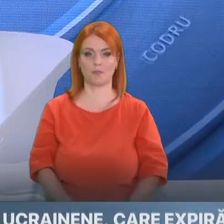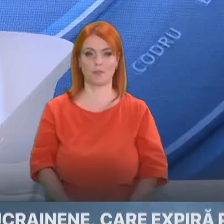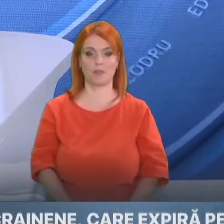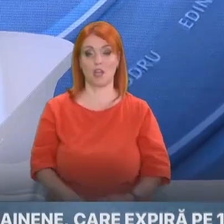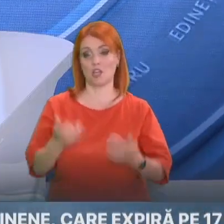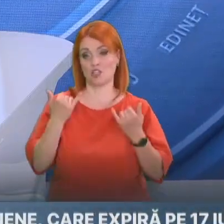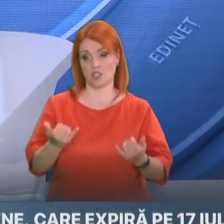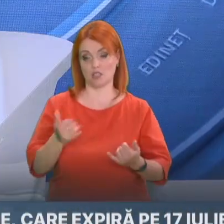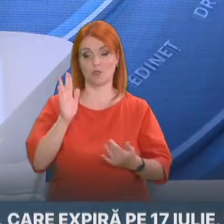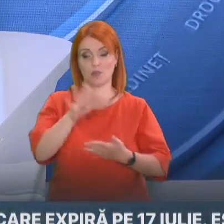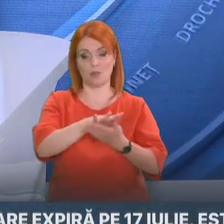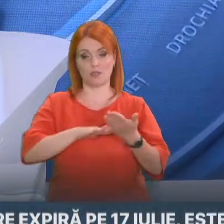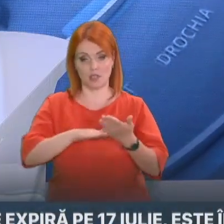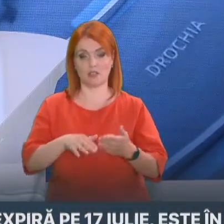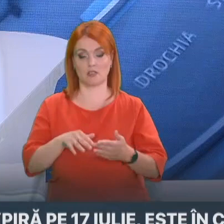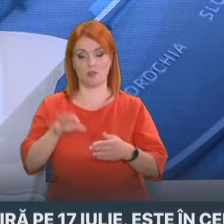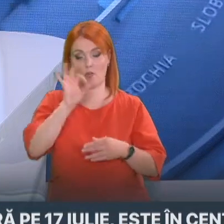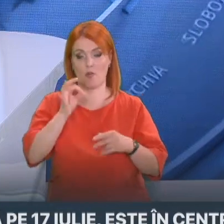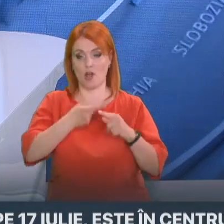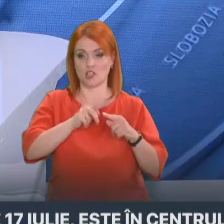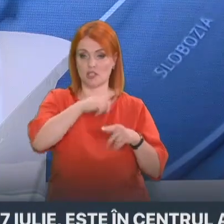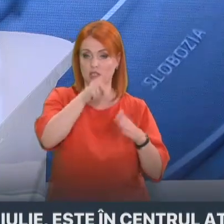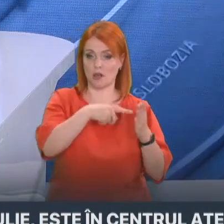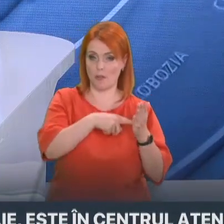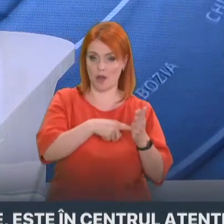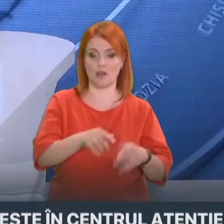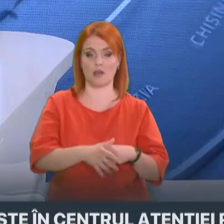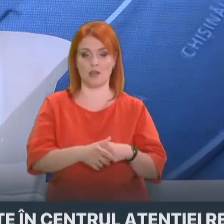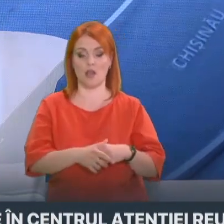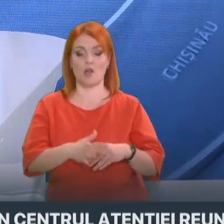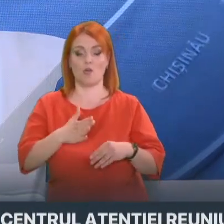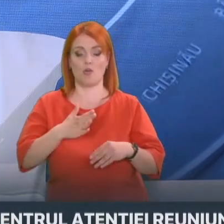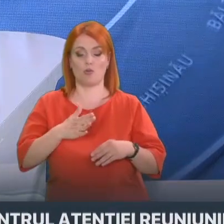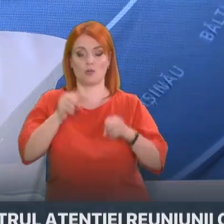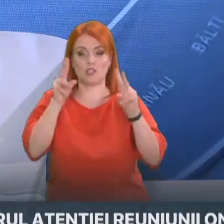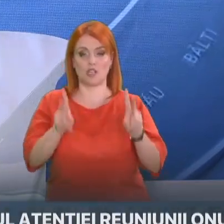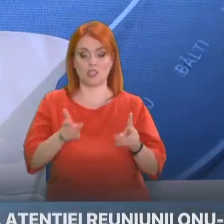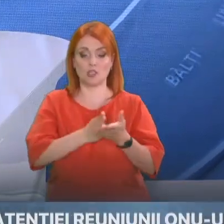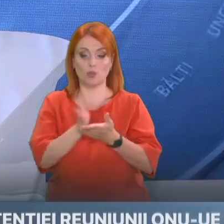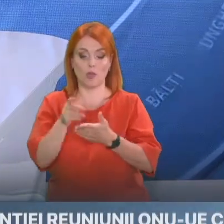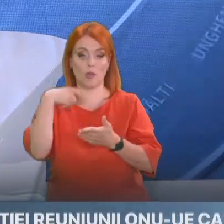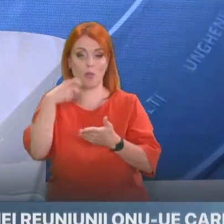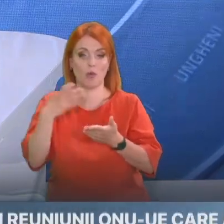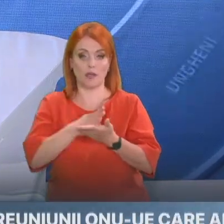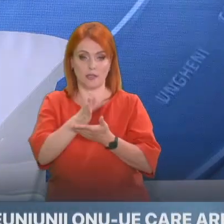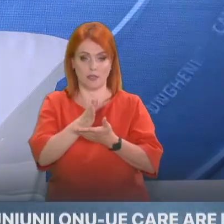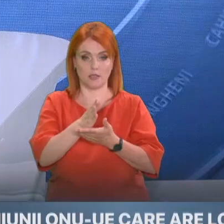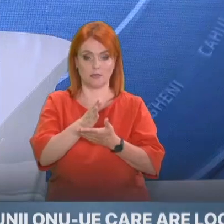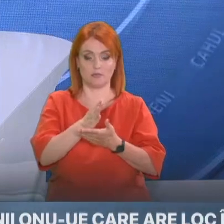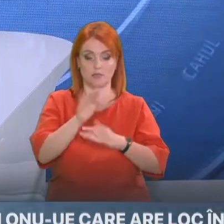Discutăm în continuare subiectul cu analistul politic Anatol Țăranu, care este în legătură telefonică cu noi. Bună ziua și bine v-am găsit!